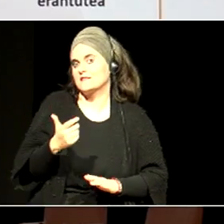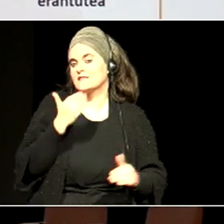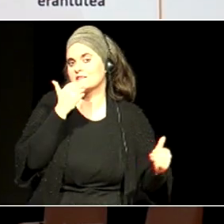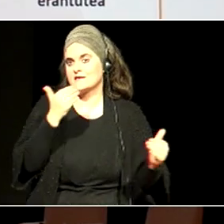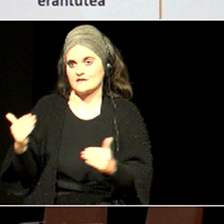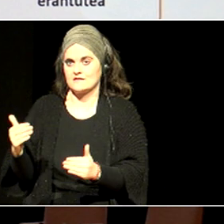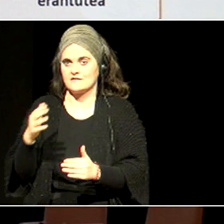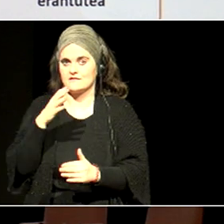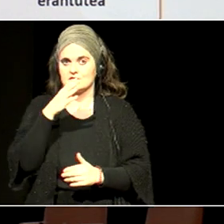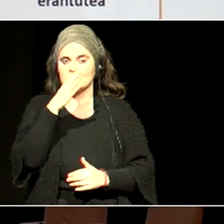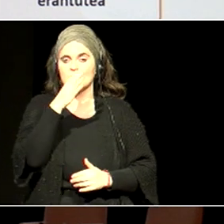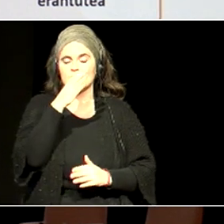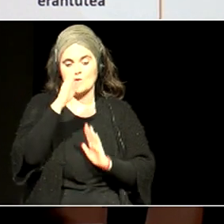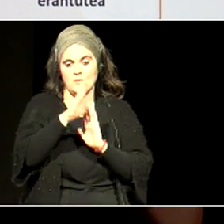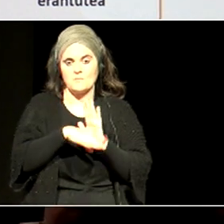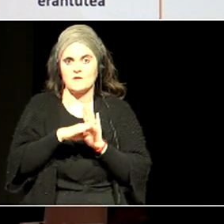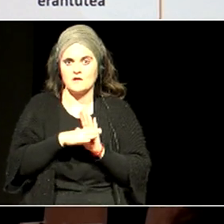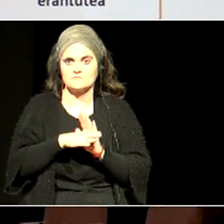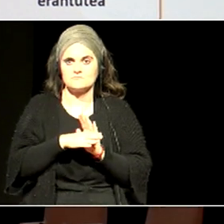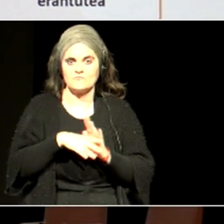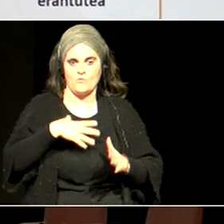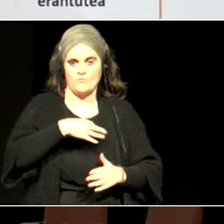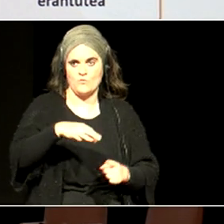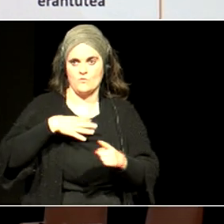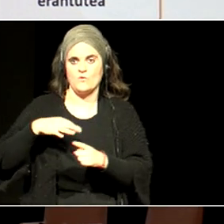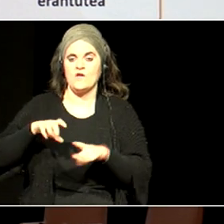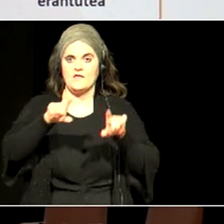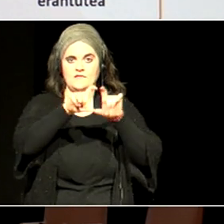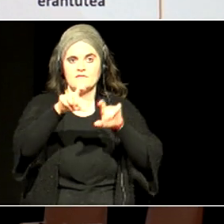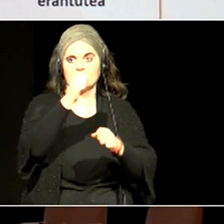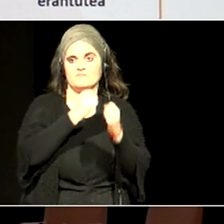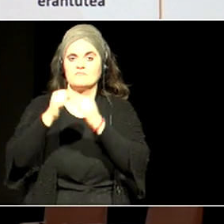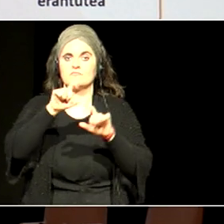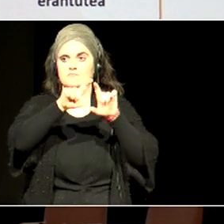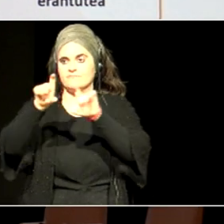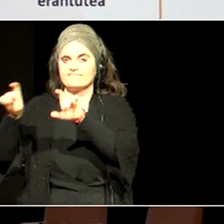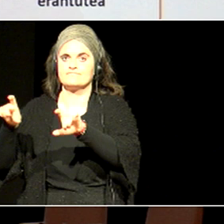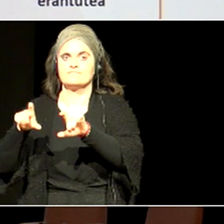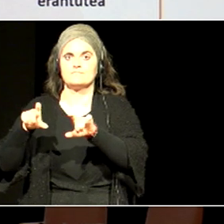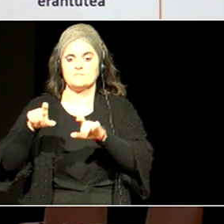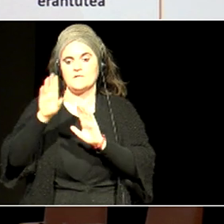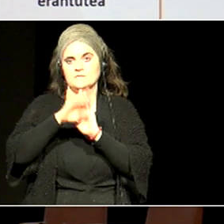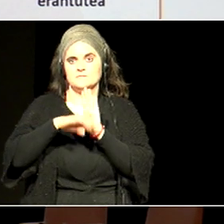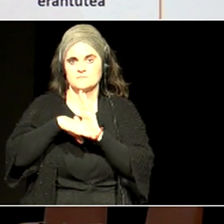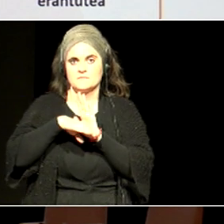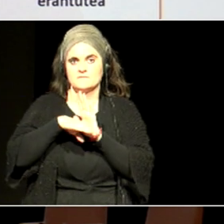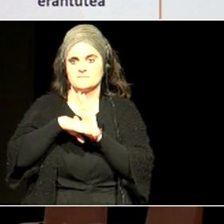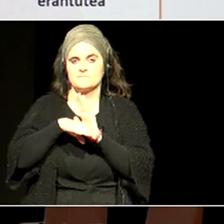plana, ahalbidetu duten, eragilek guztiei, plan honetan, edo plan hauegiteko,